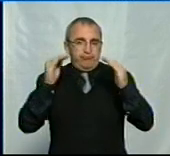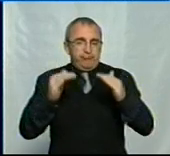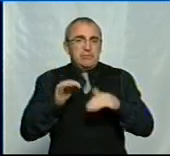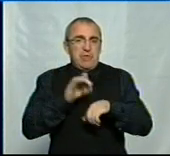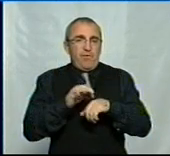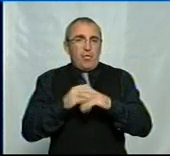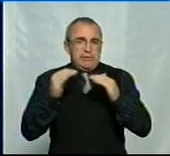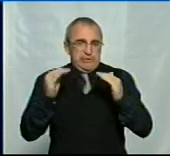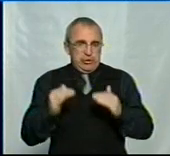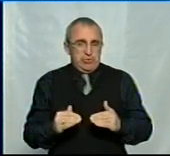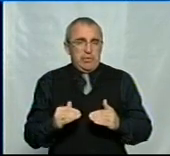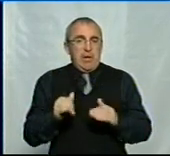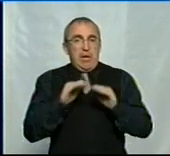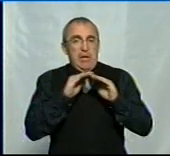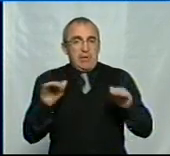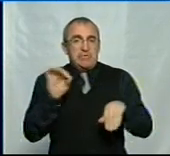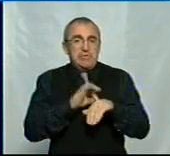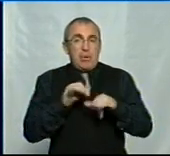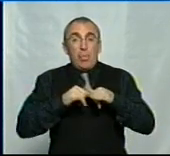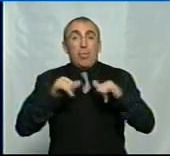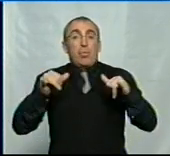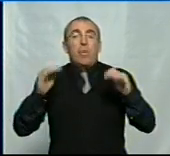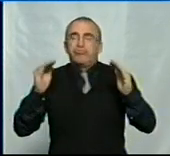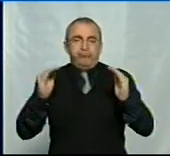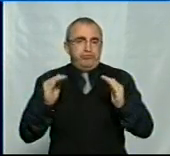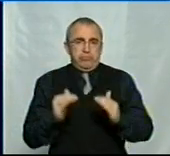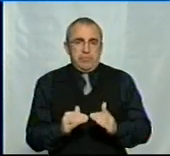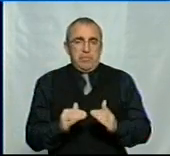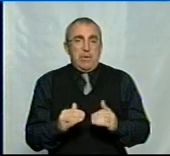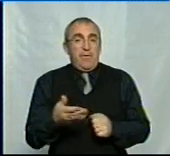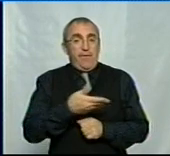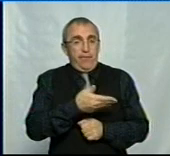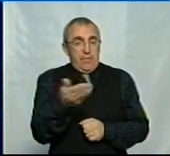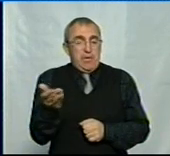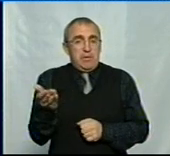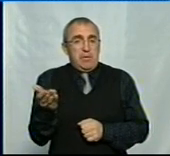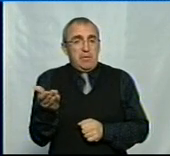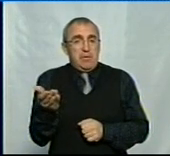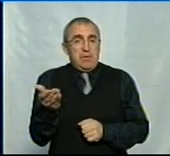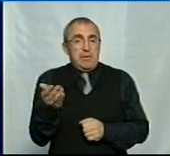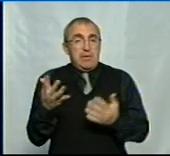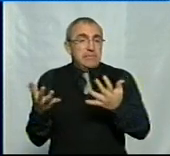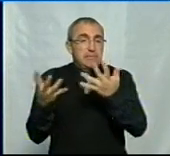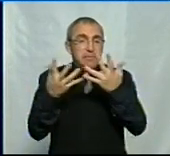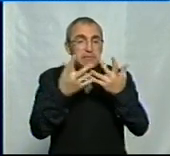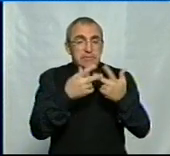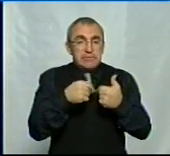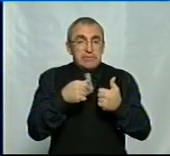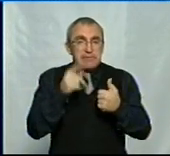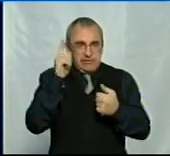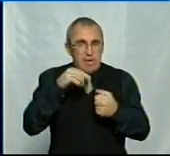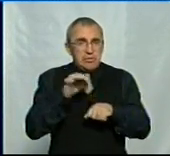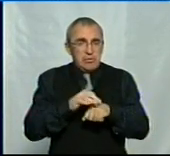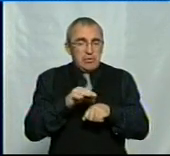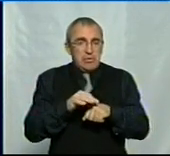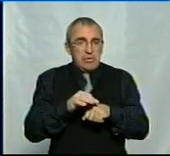рівень захворюваності знижується. Але ви цифри захворівших знаєте,